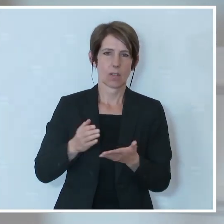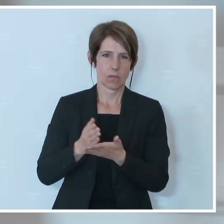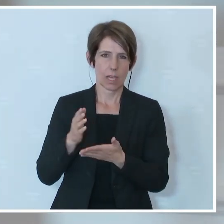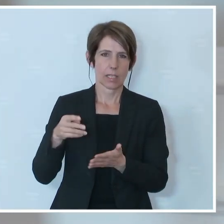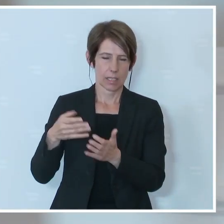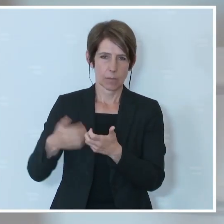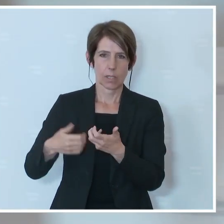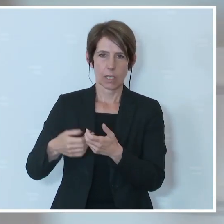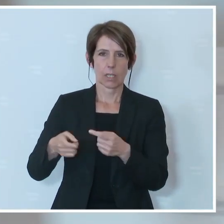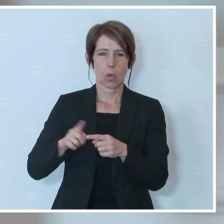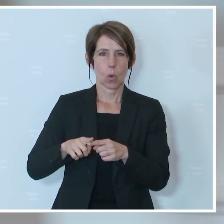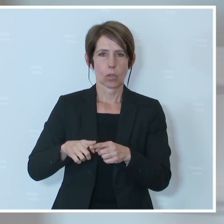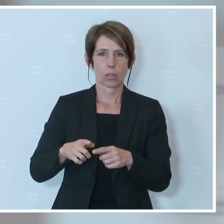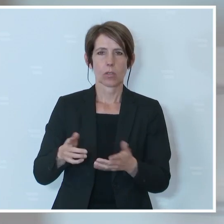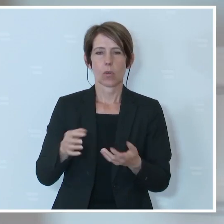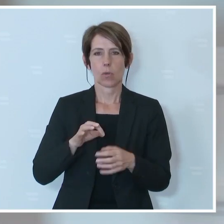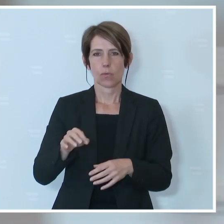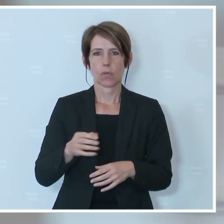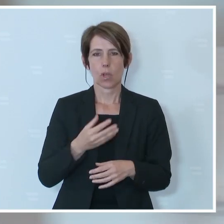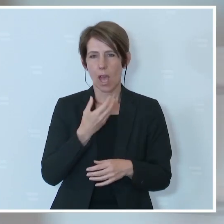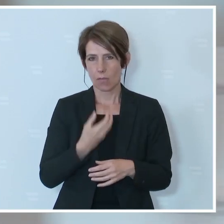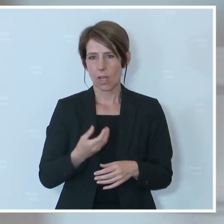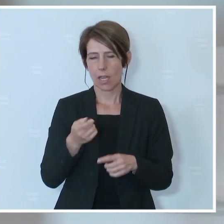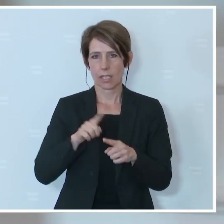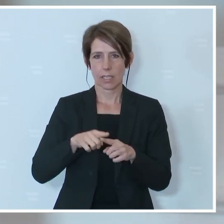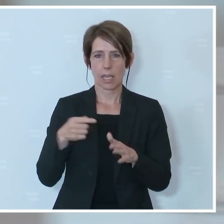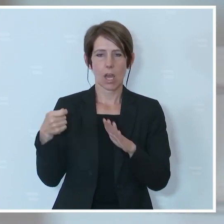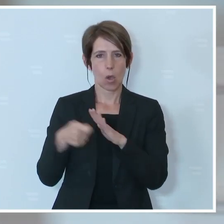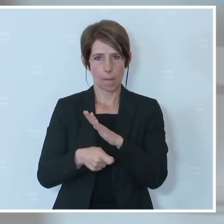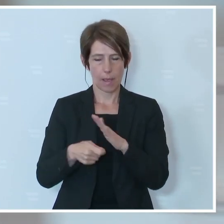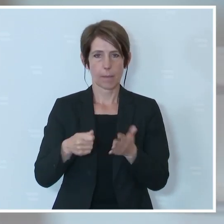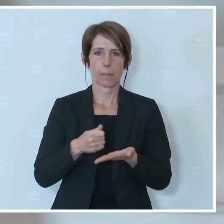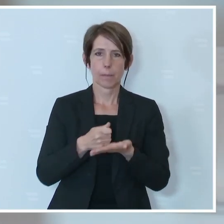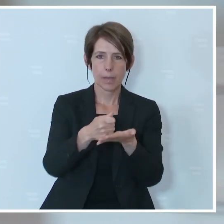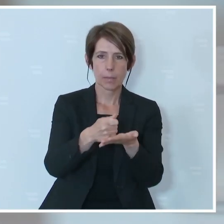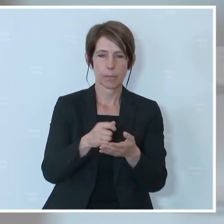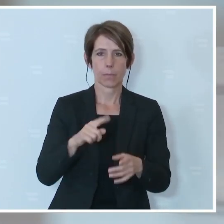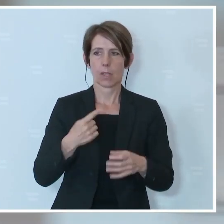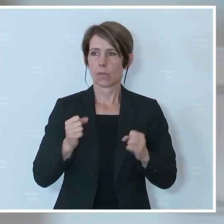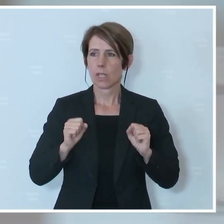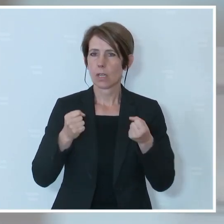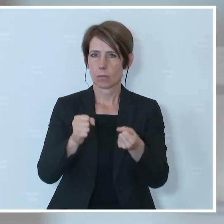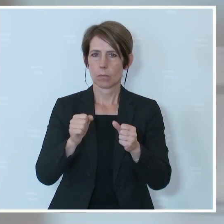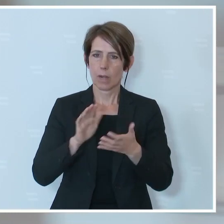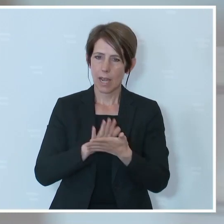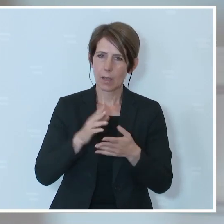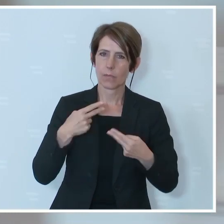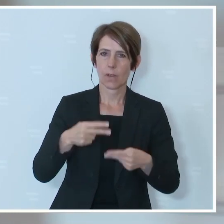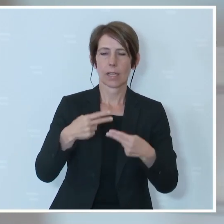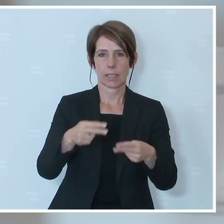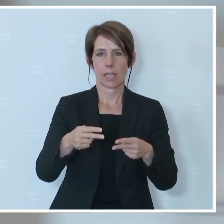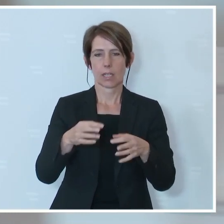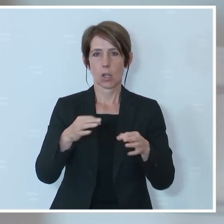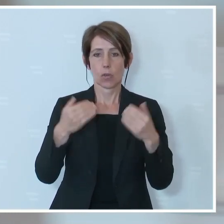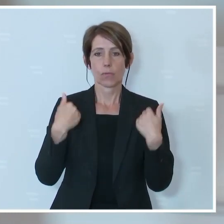und die Region. Ich glaube, damit zeigen wir ein sehr sichtbares Signal, dass wir engagiert bleiben, dass wir nicht wegschauen und für mich, das sage ich